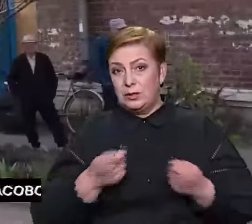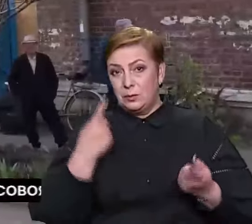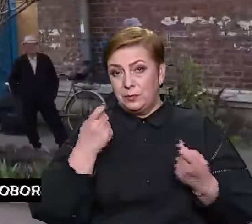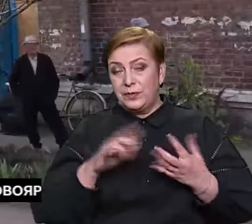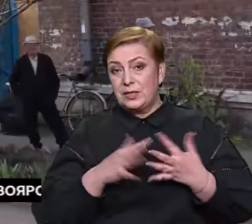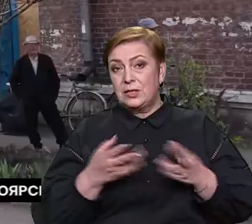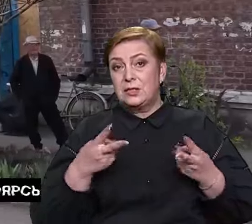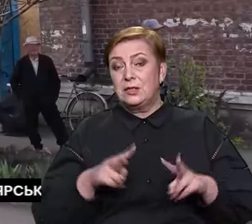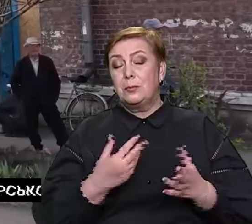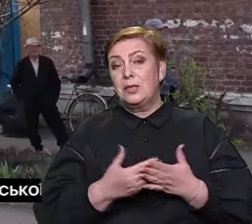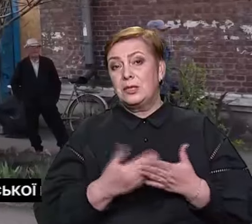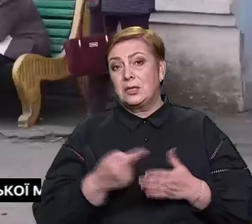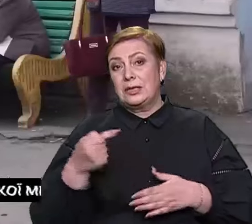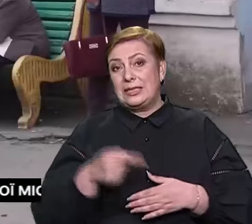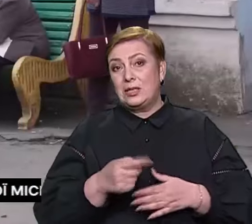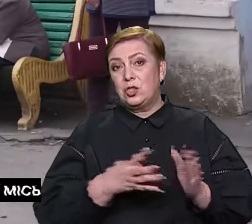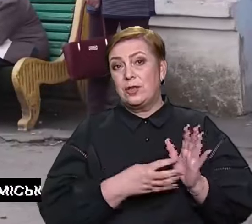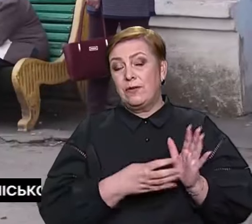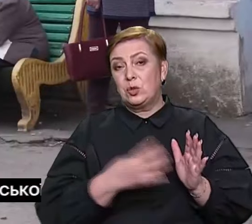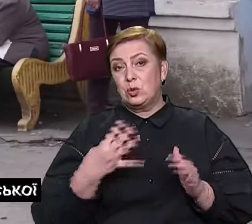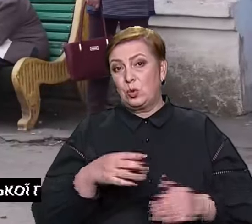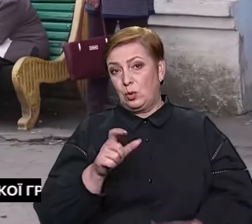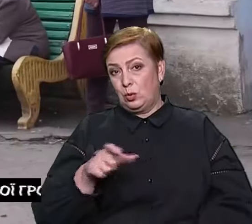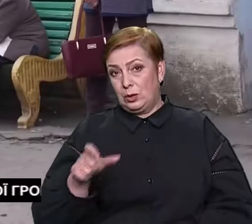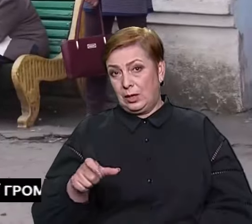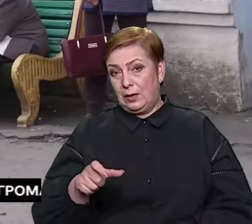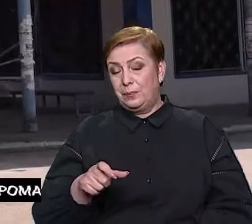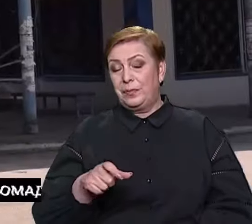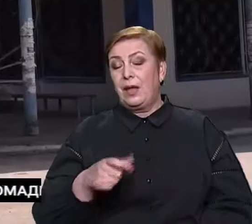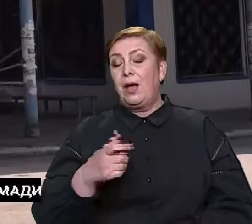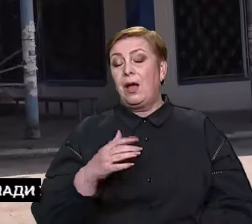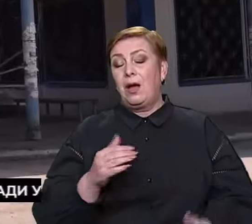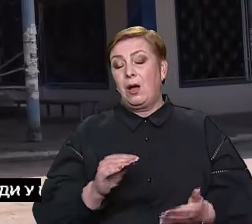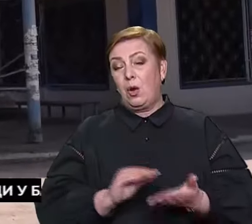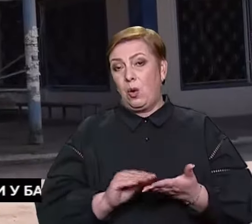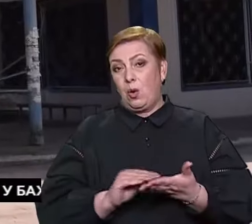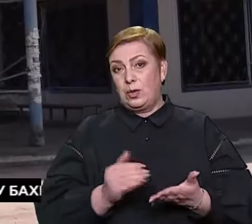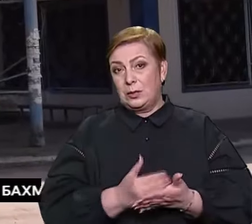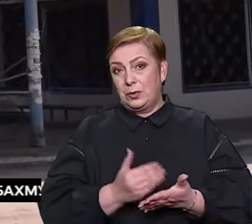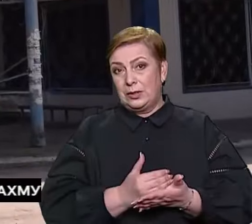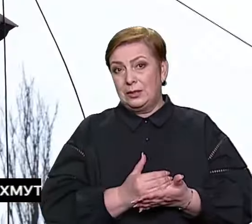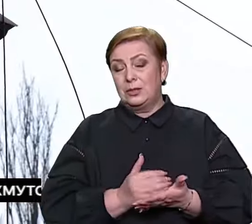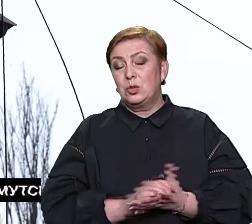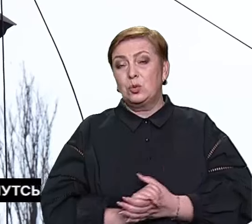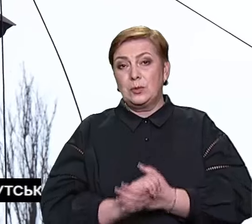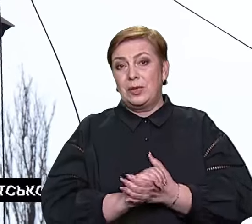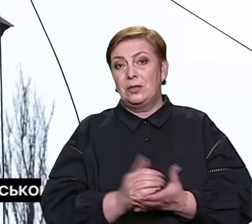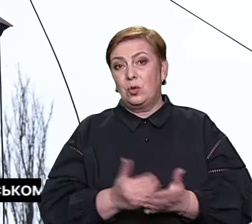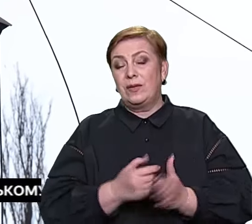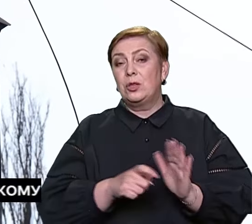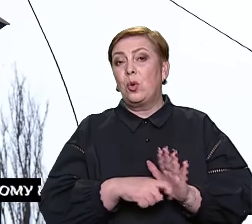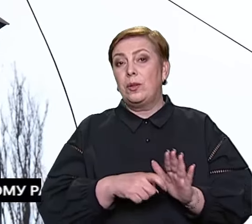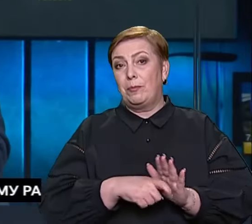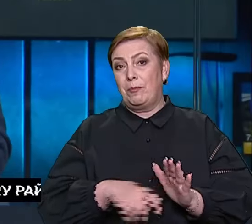селищі залишається наразі близько тисяча 940 людей. Анастасія Галасюк, Владислав Уколов, Олександр Буряк. Суспільні новини